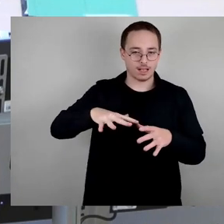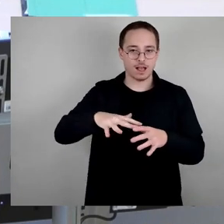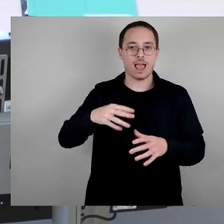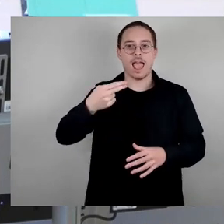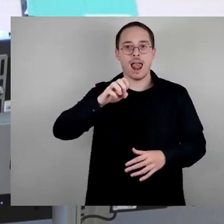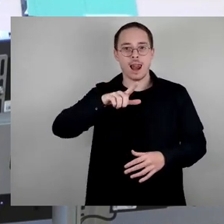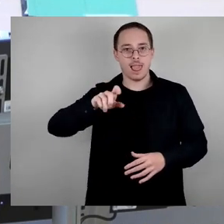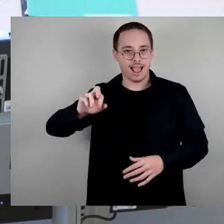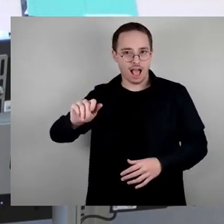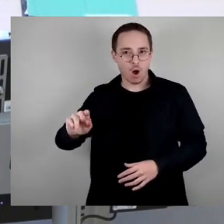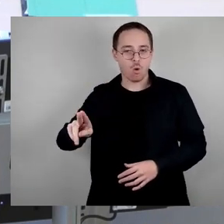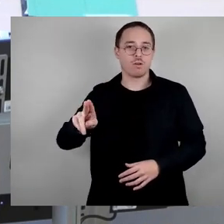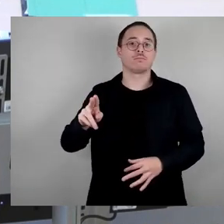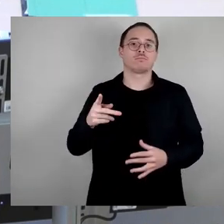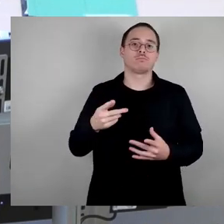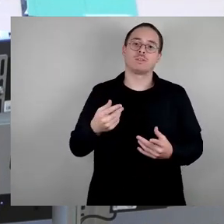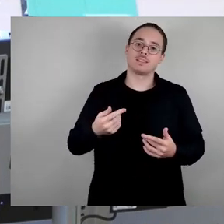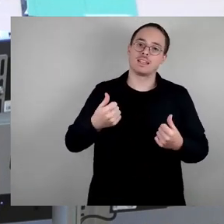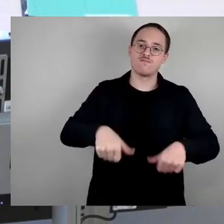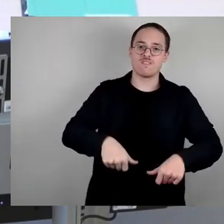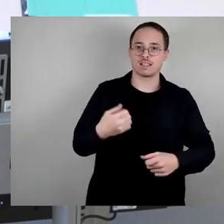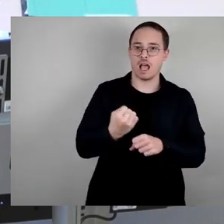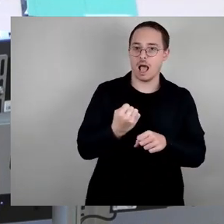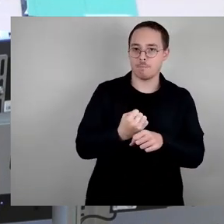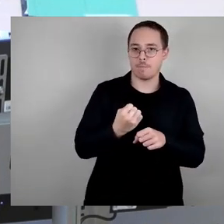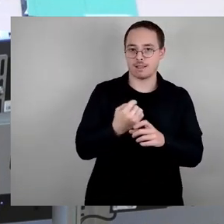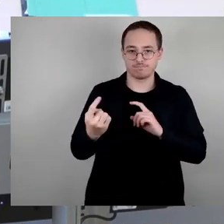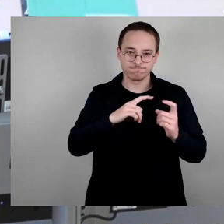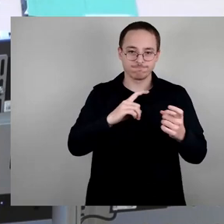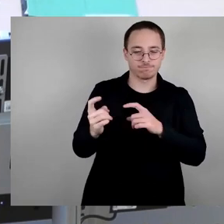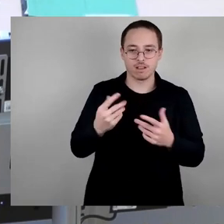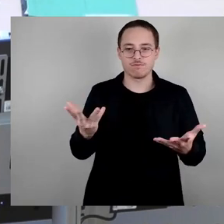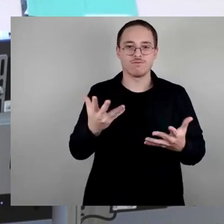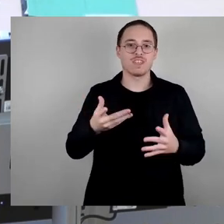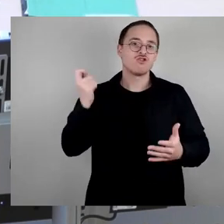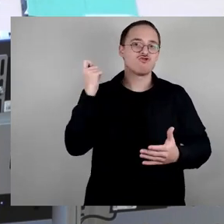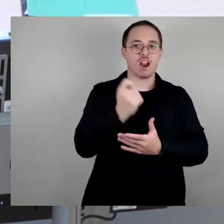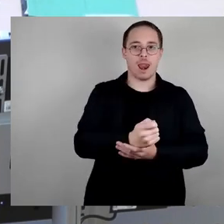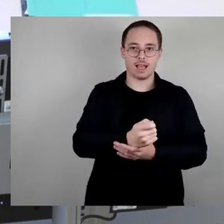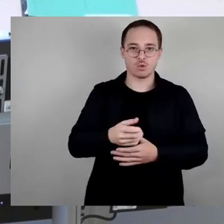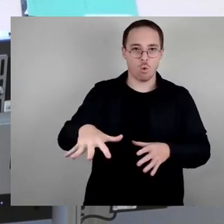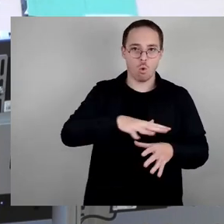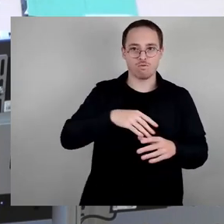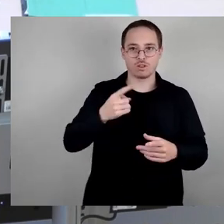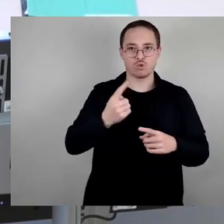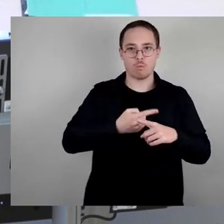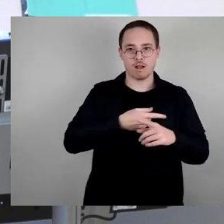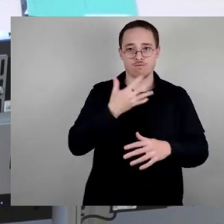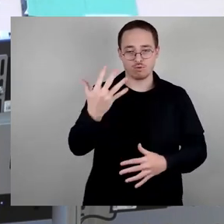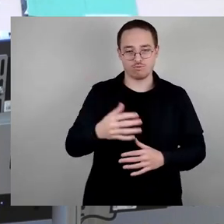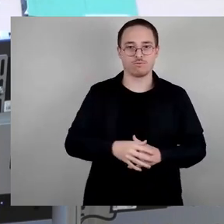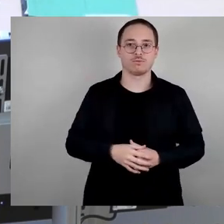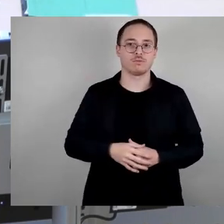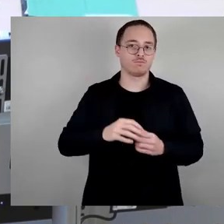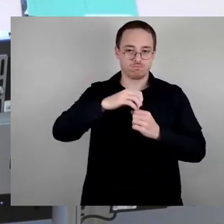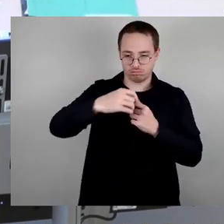den Schlachthof Nummer 5, kriegswichtige Industrien, Wahlergebnisse zur Vorbereitung. Manche Gedenkorte sind errichtet. Wir